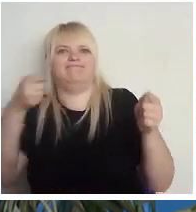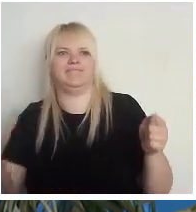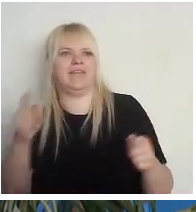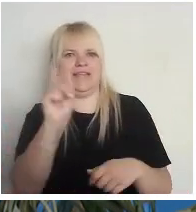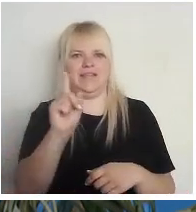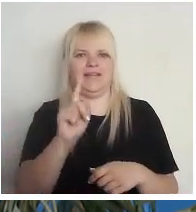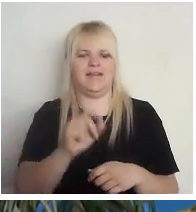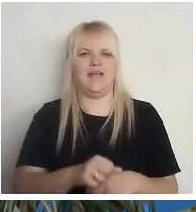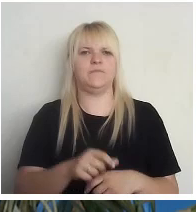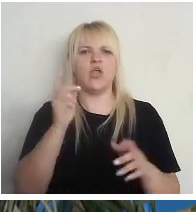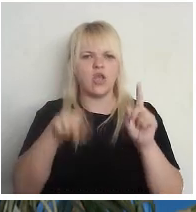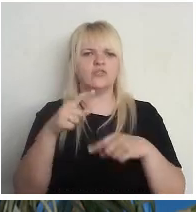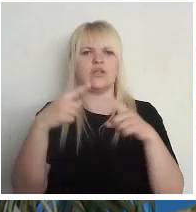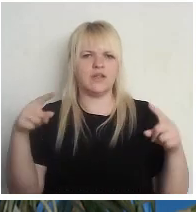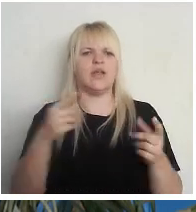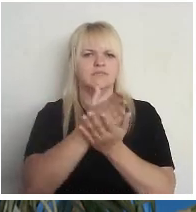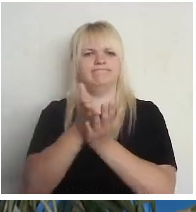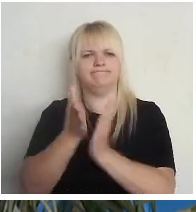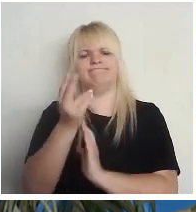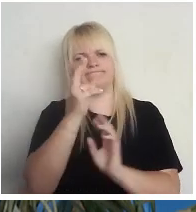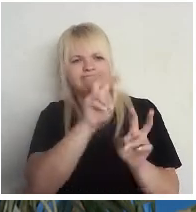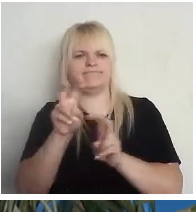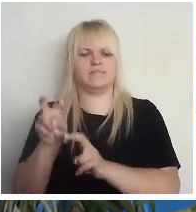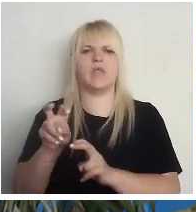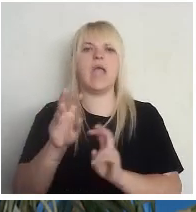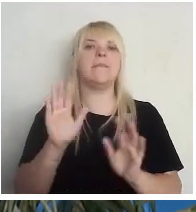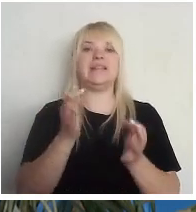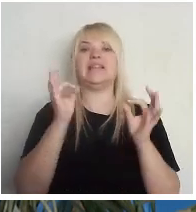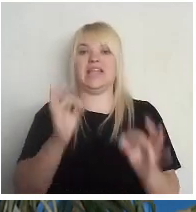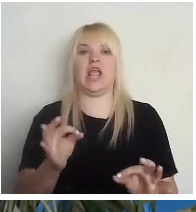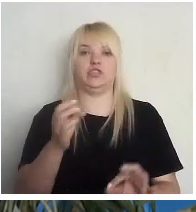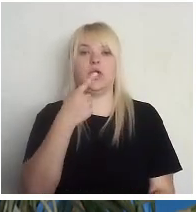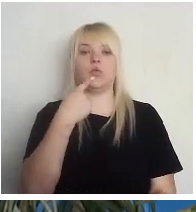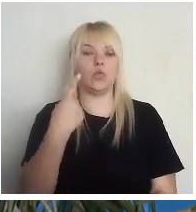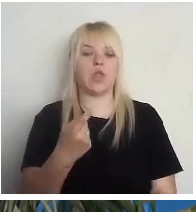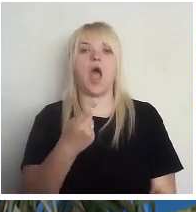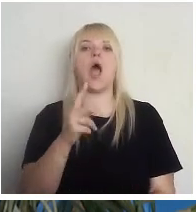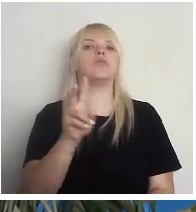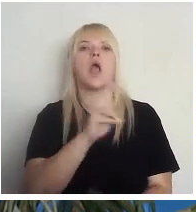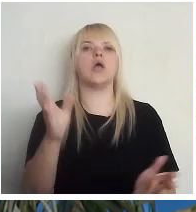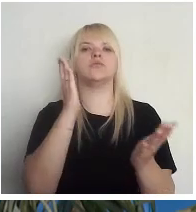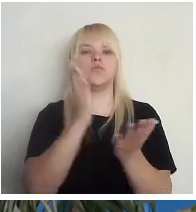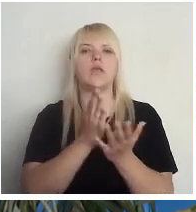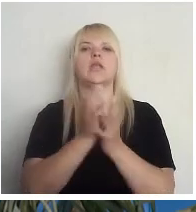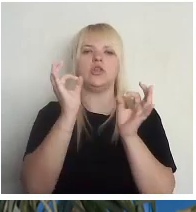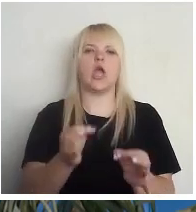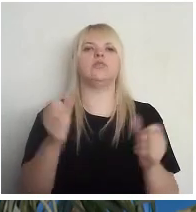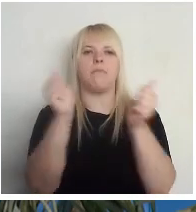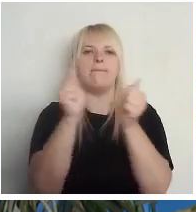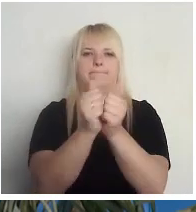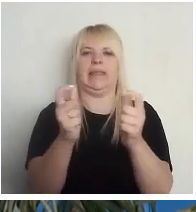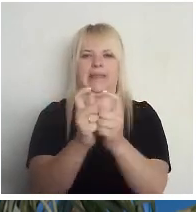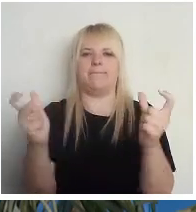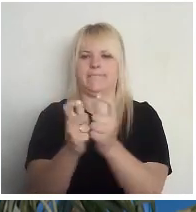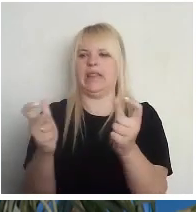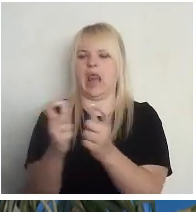aspektus, kuriem var skatīties, bet tiešām, ja mēs runājam tikai par to, kas notiek ar papīru biļeteniem, nu, tad